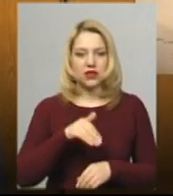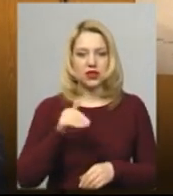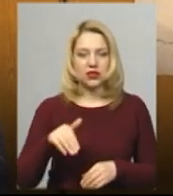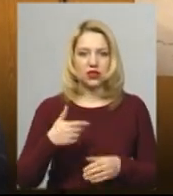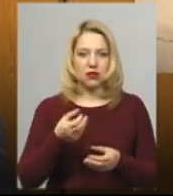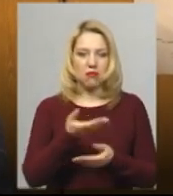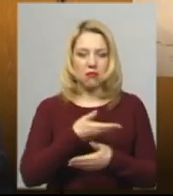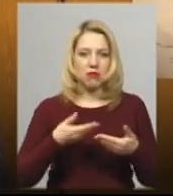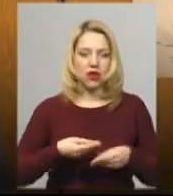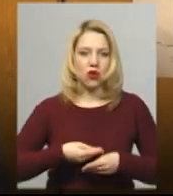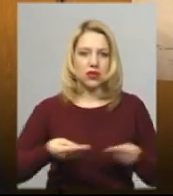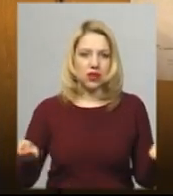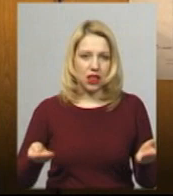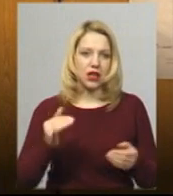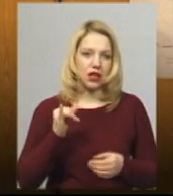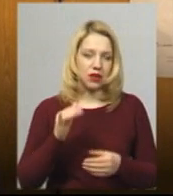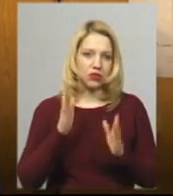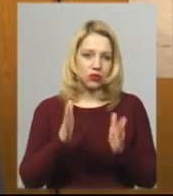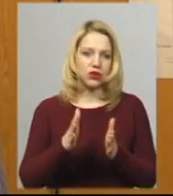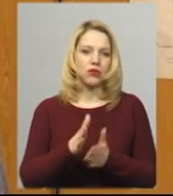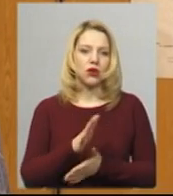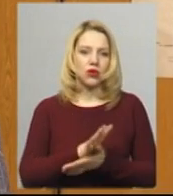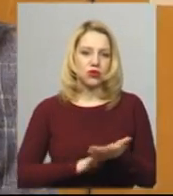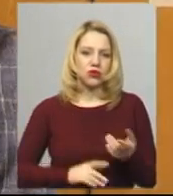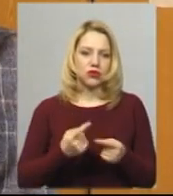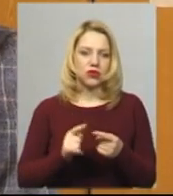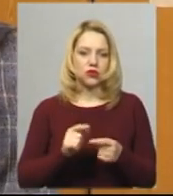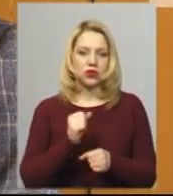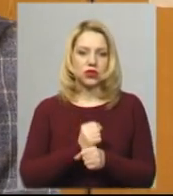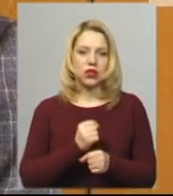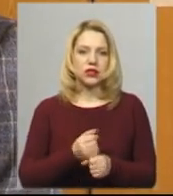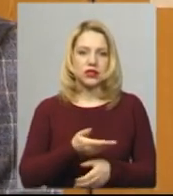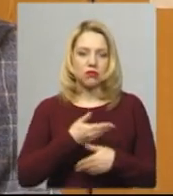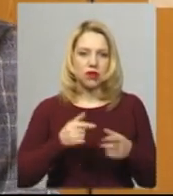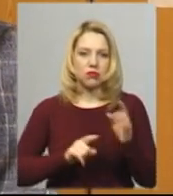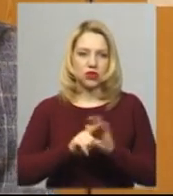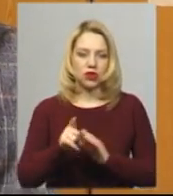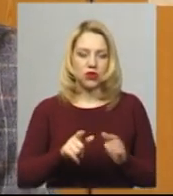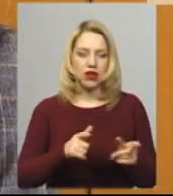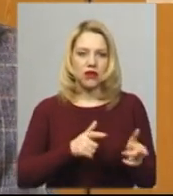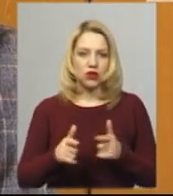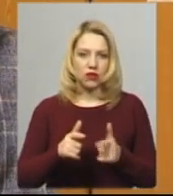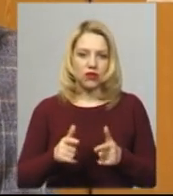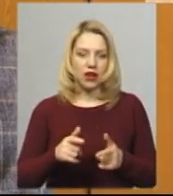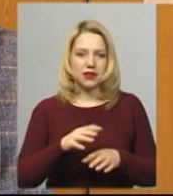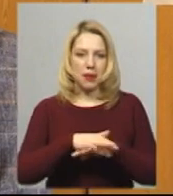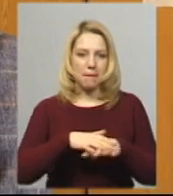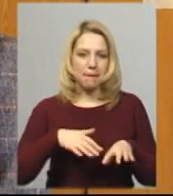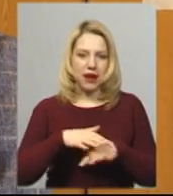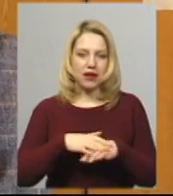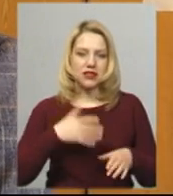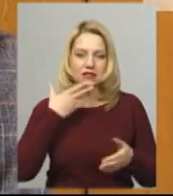роздали і будемо продовжувати цю діяльність. Ми почали виготовляти марливі пов'язки з власною